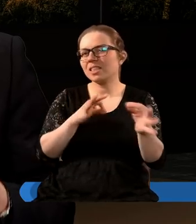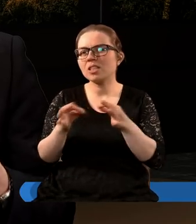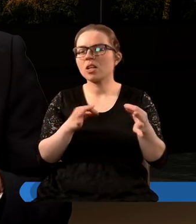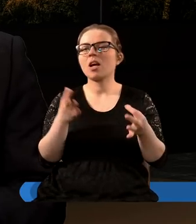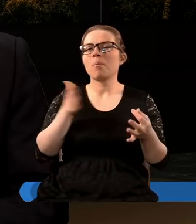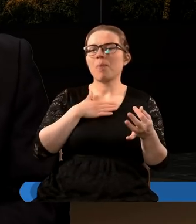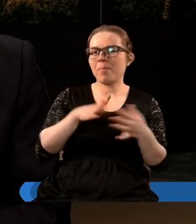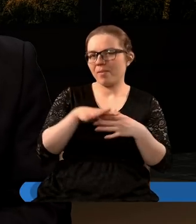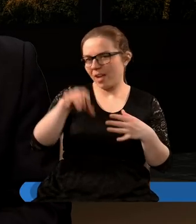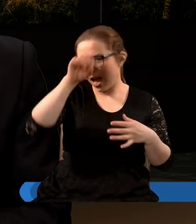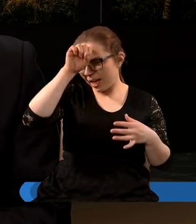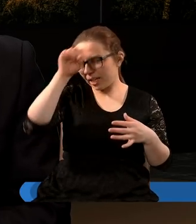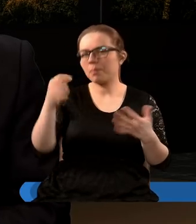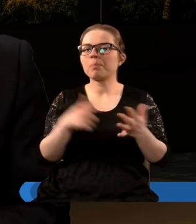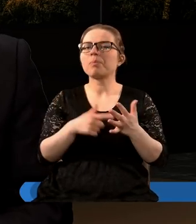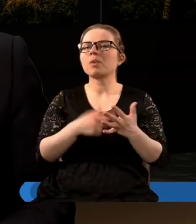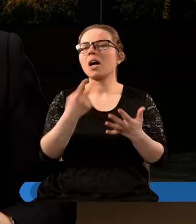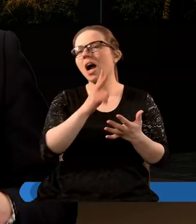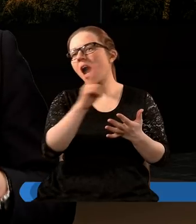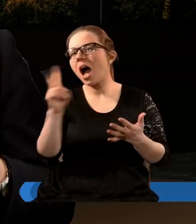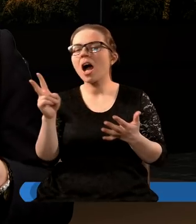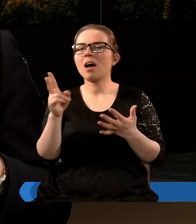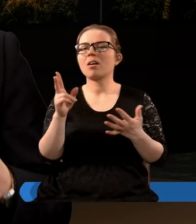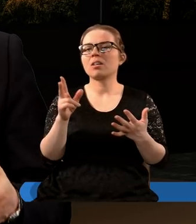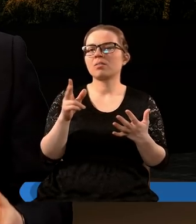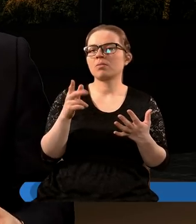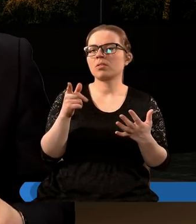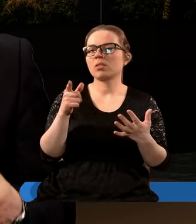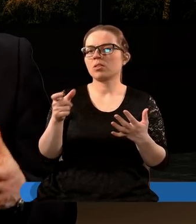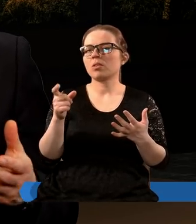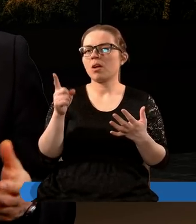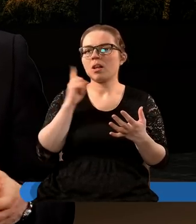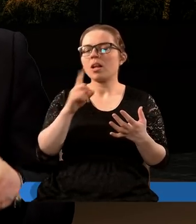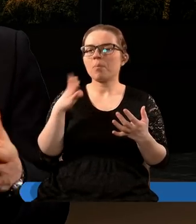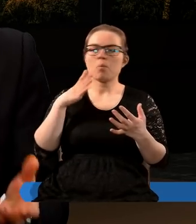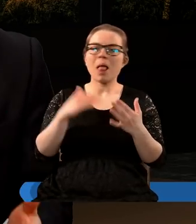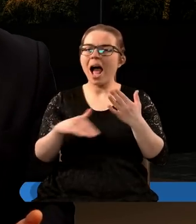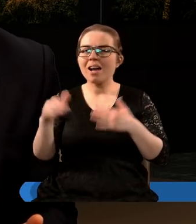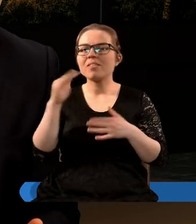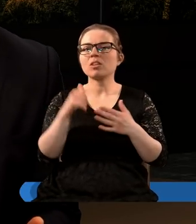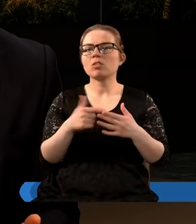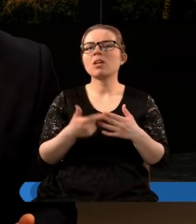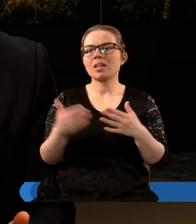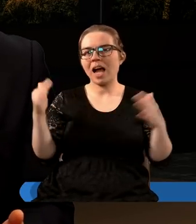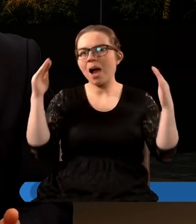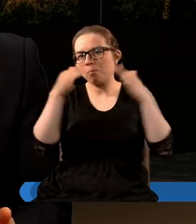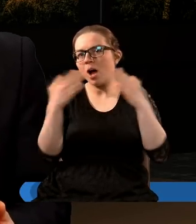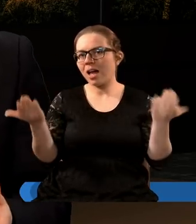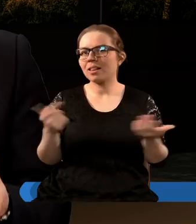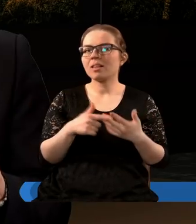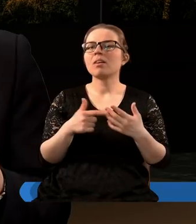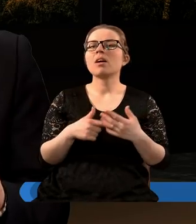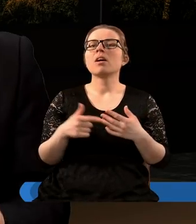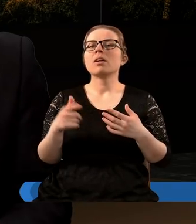Mamy to w Egipcie, gdzie każdy faraon był faktycznie najwyższym kapłanem.